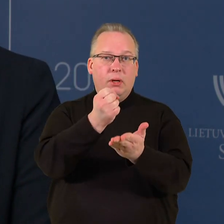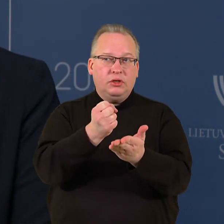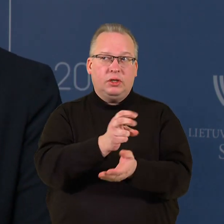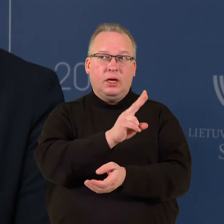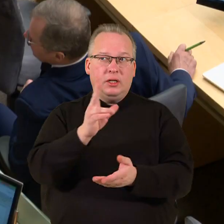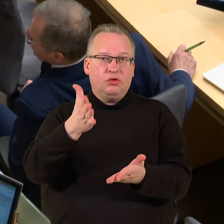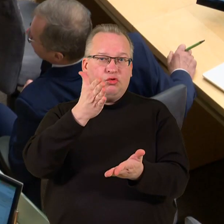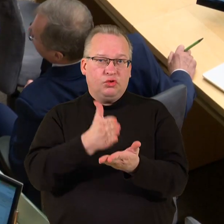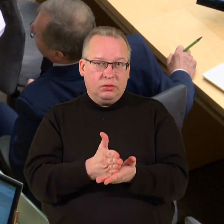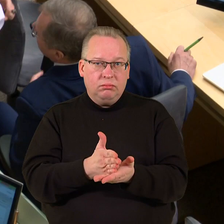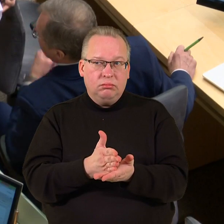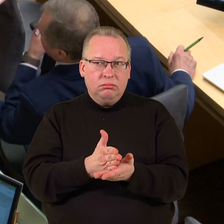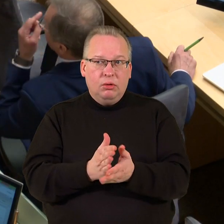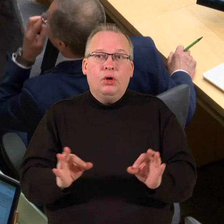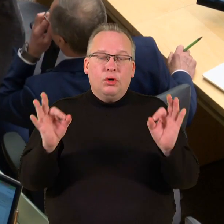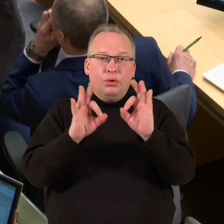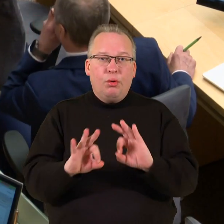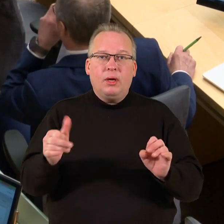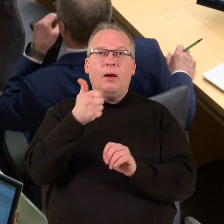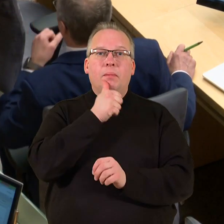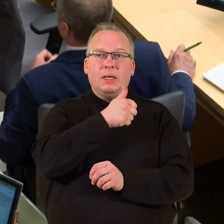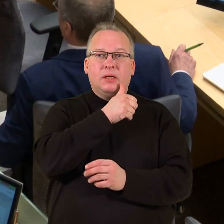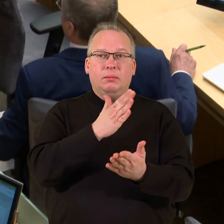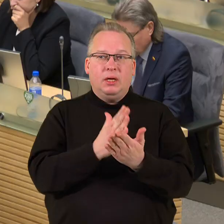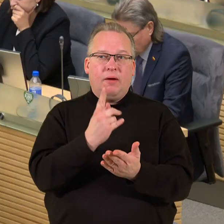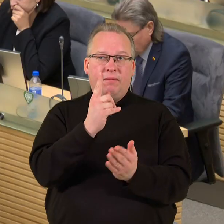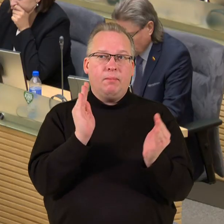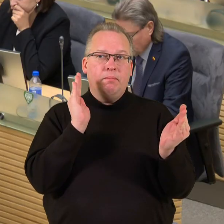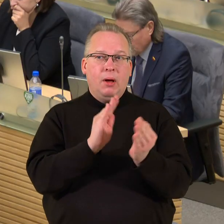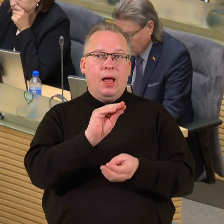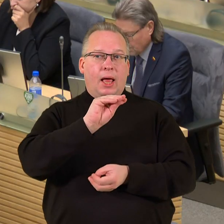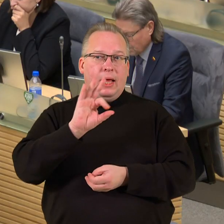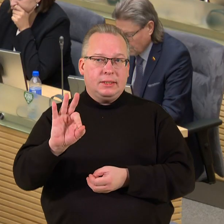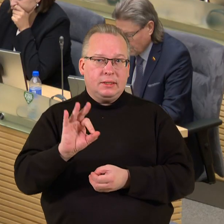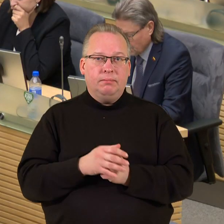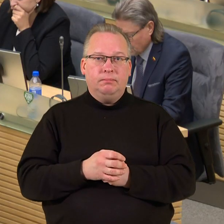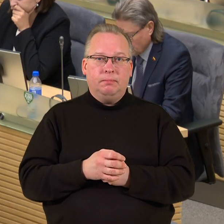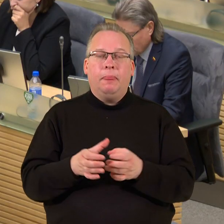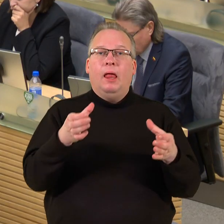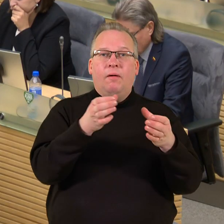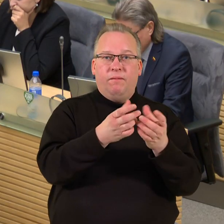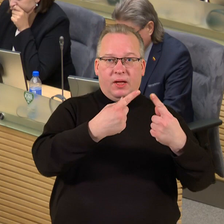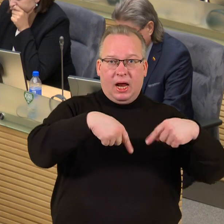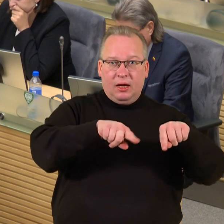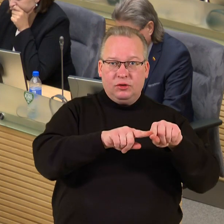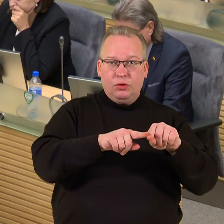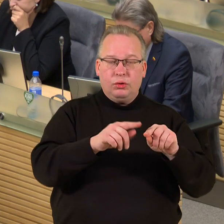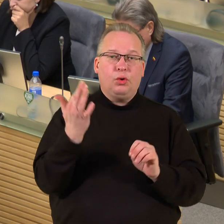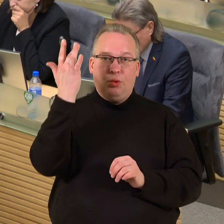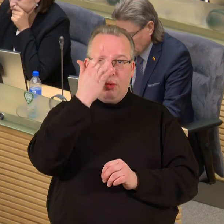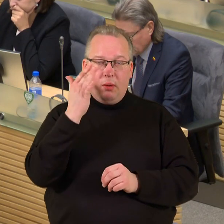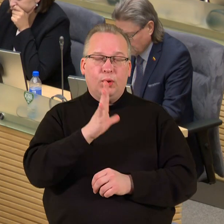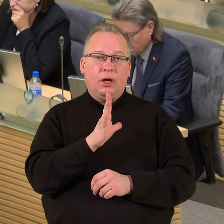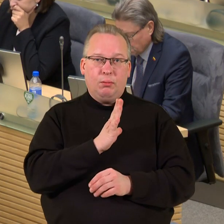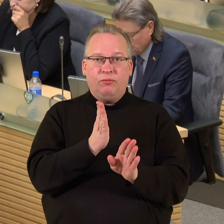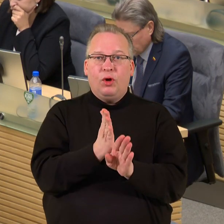yra, na, jokia paslaptis, yra vienas mažiausiai Europos Sąjungoje. Frakcijos pozicija, jinai buvo ir anksčiau